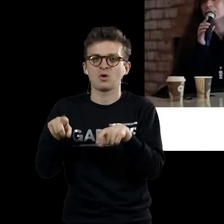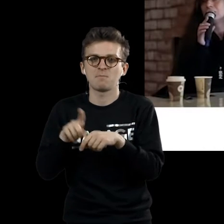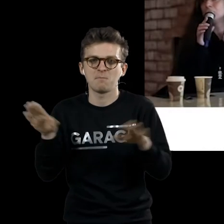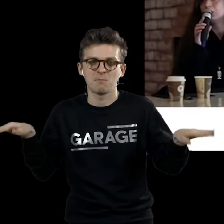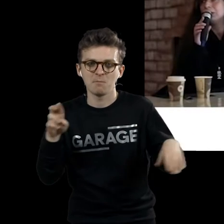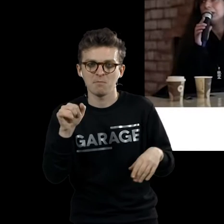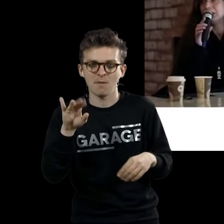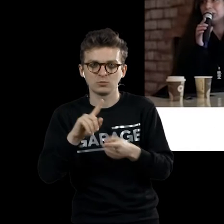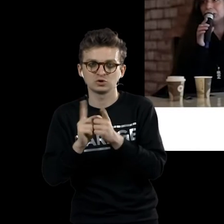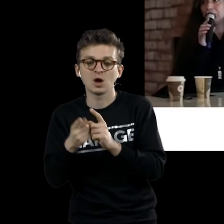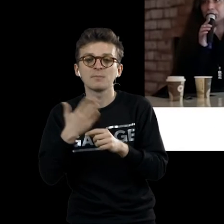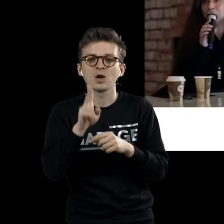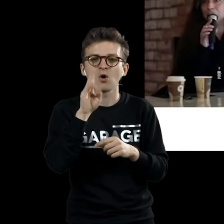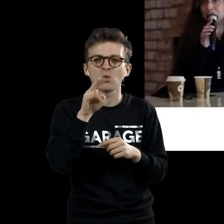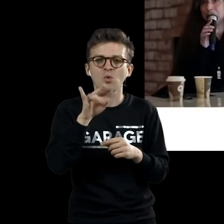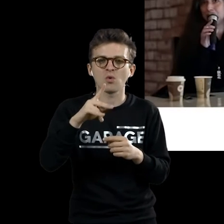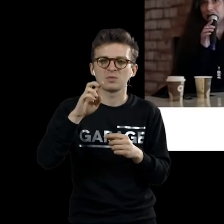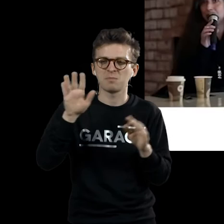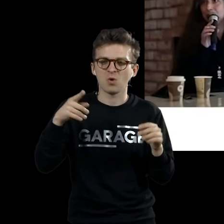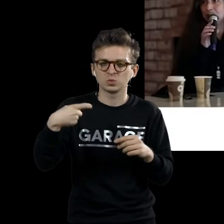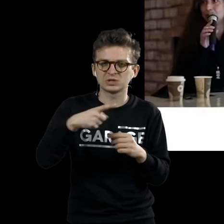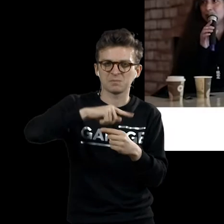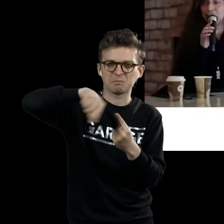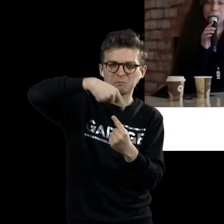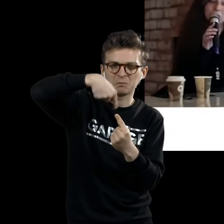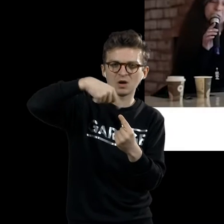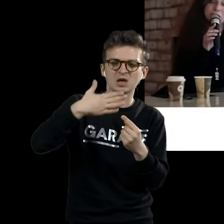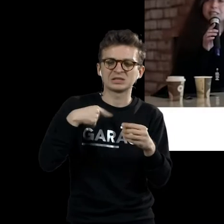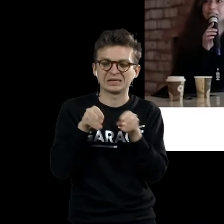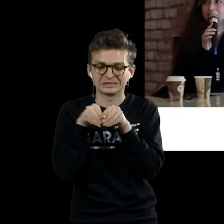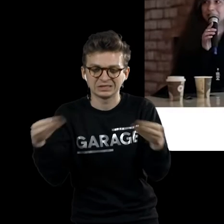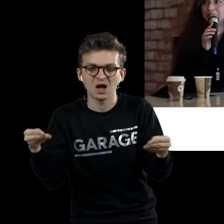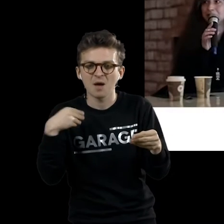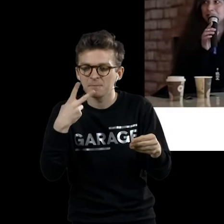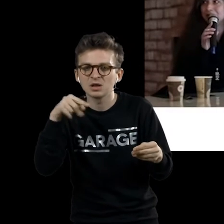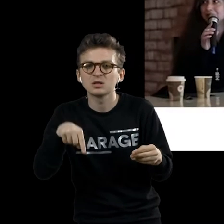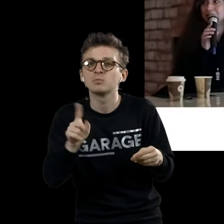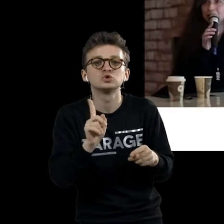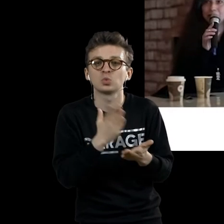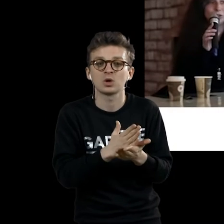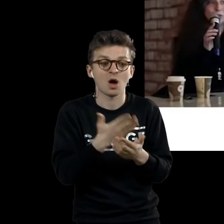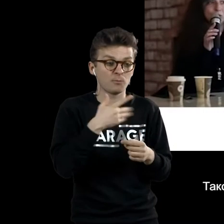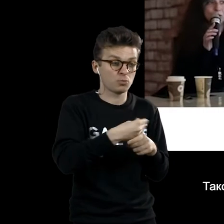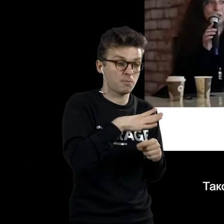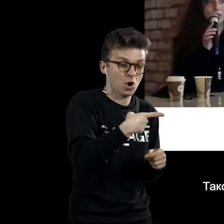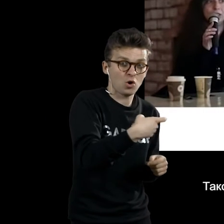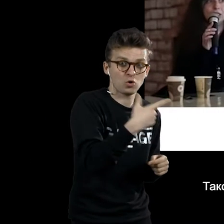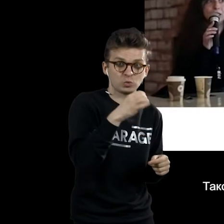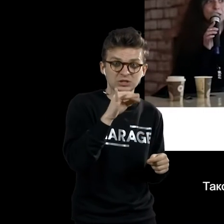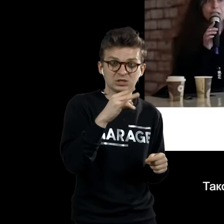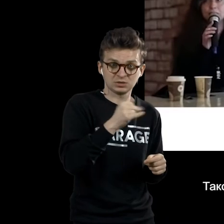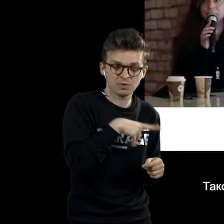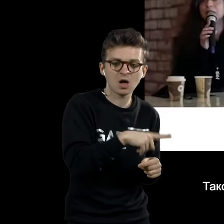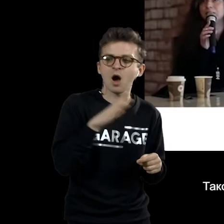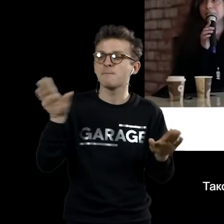куколку, что там есть, вот это разобранное существо, которое уже перестало быть одним, еще не стало другим, вот такой странный,